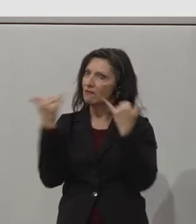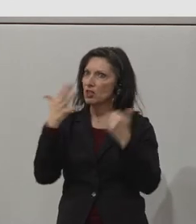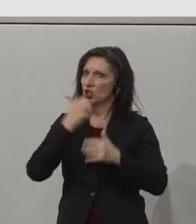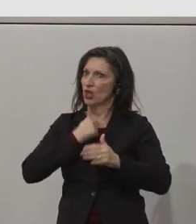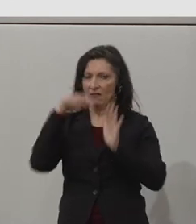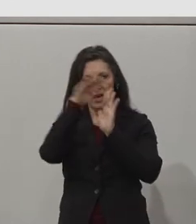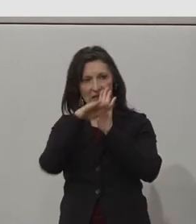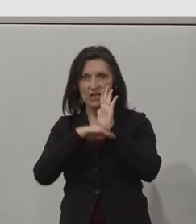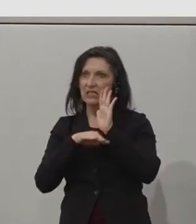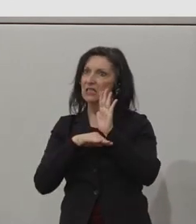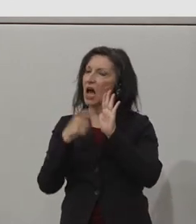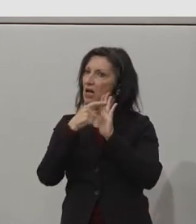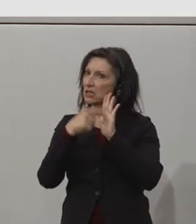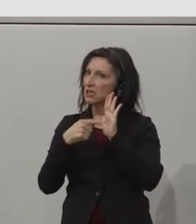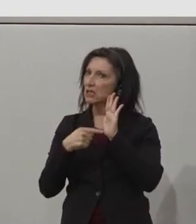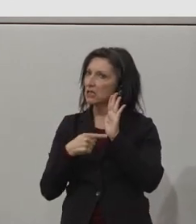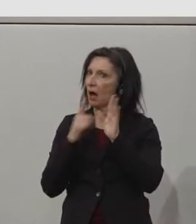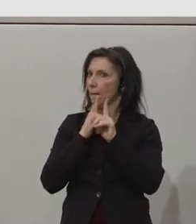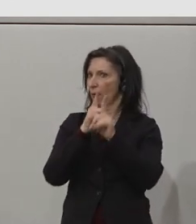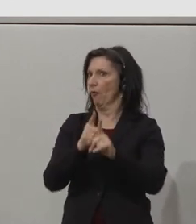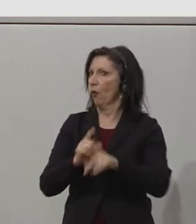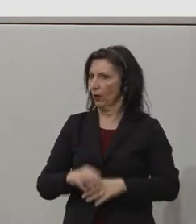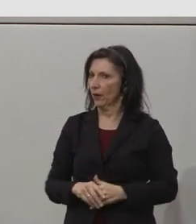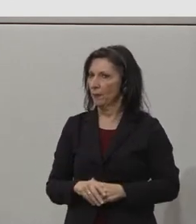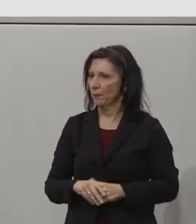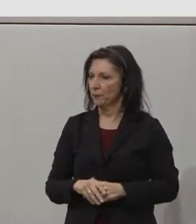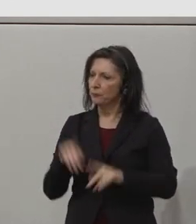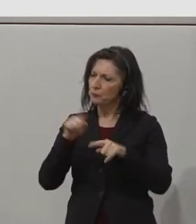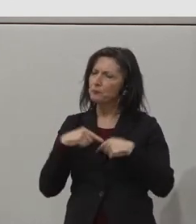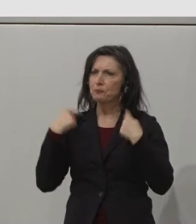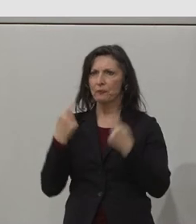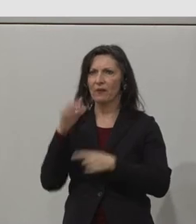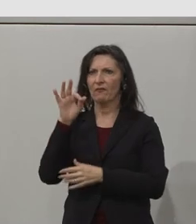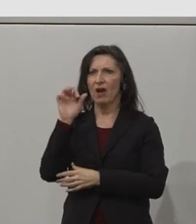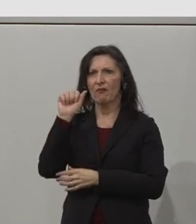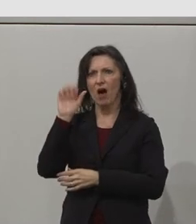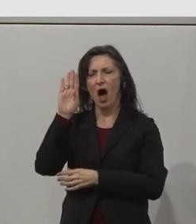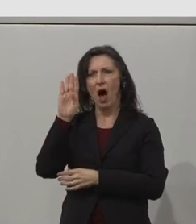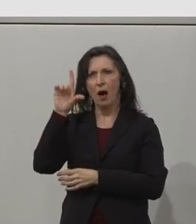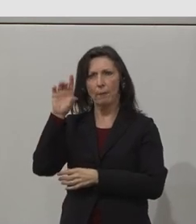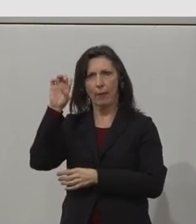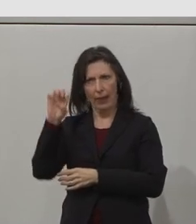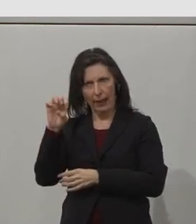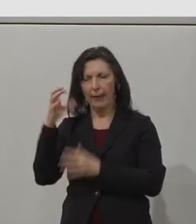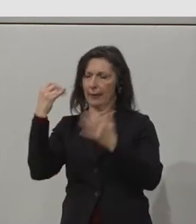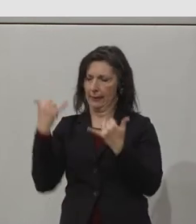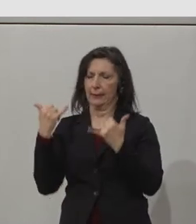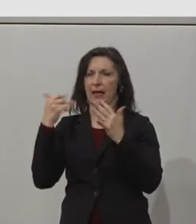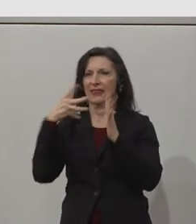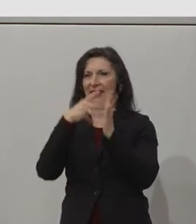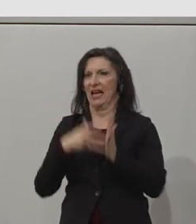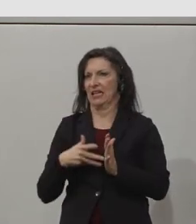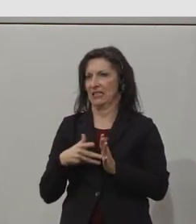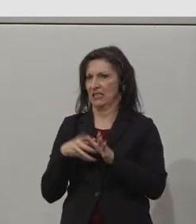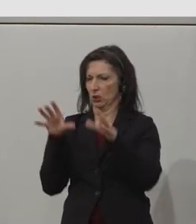Number Next Fable, we've built Fable Crab Testing, a place where businesses can easily, quickly